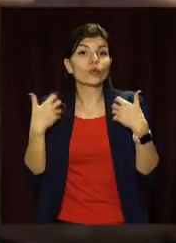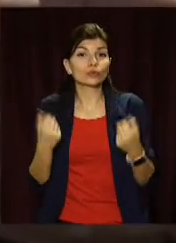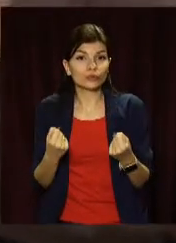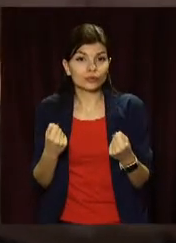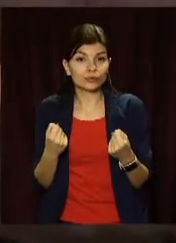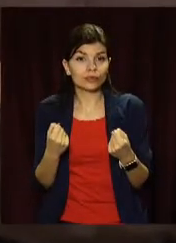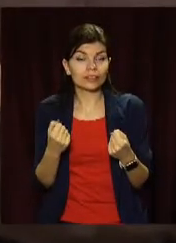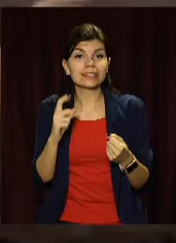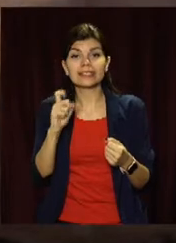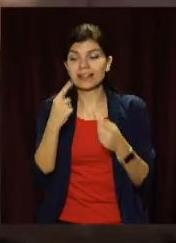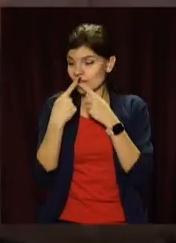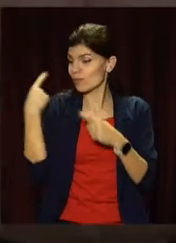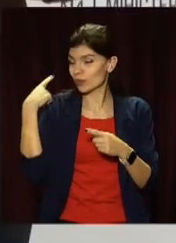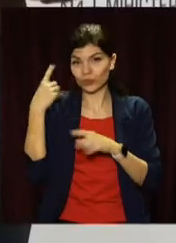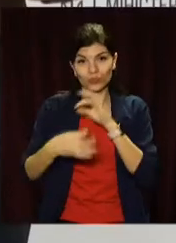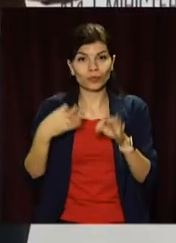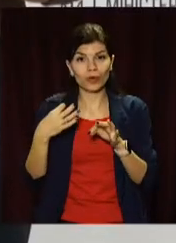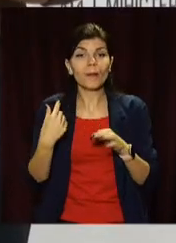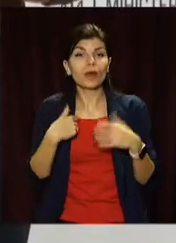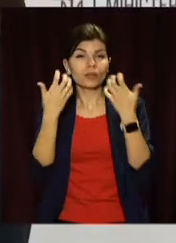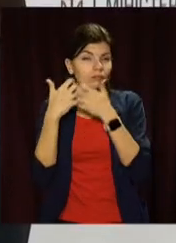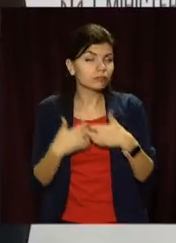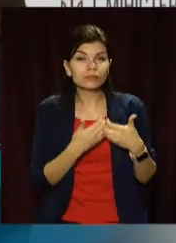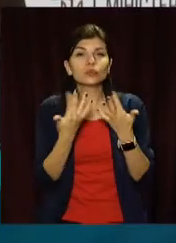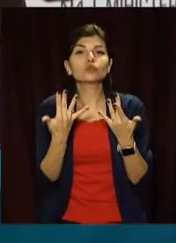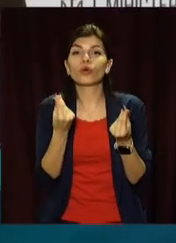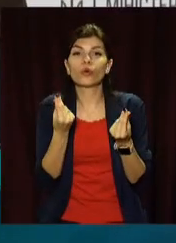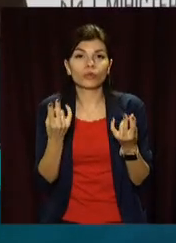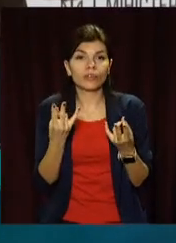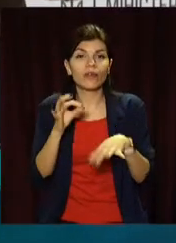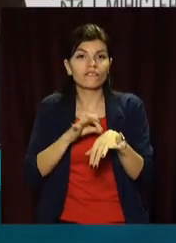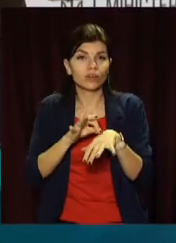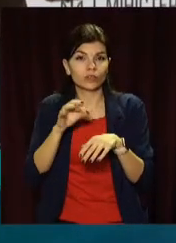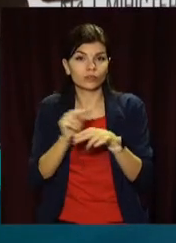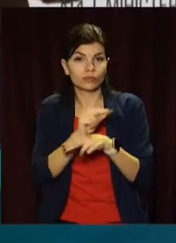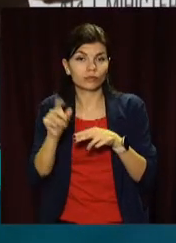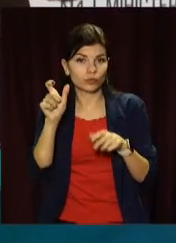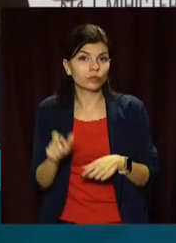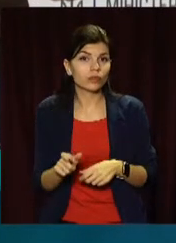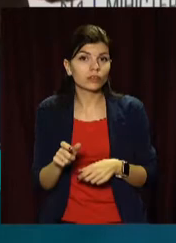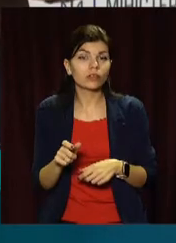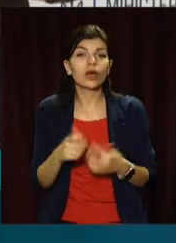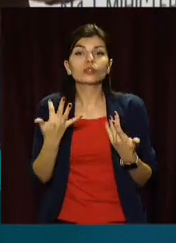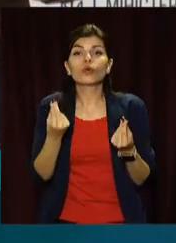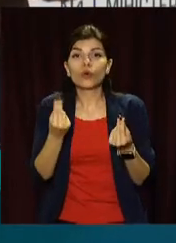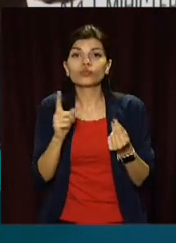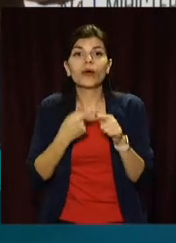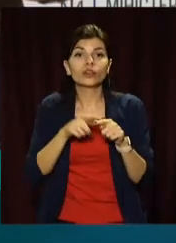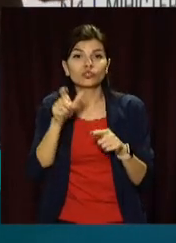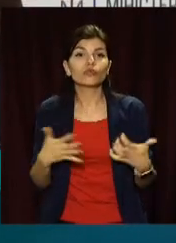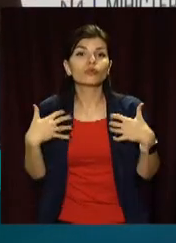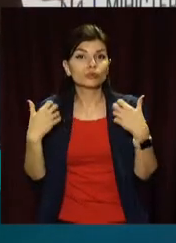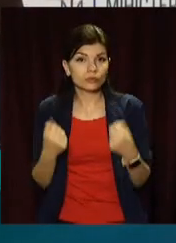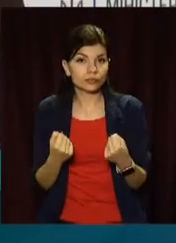за минулу добу. Ми розрахували, скільки коштує вилікувати людину, скільки коштує зробити все, щоб ця людина